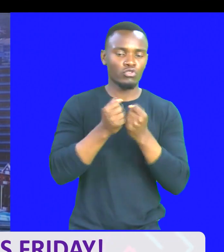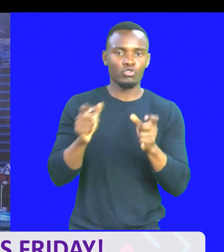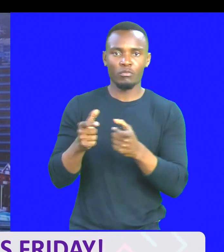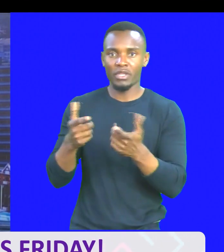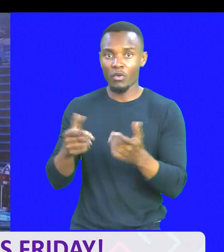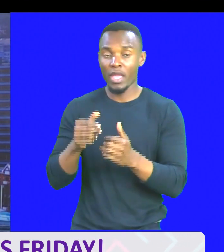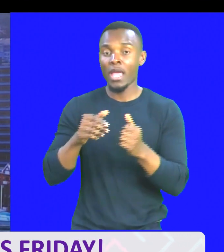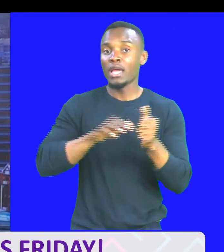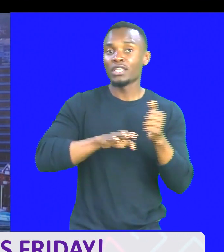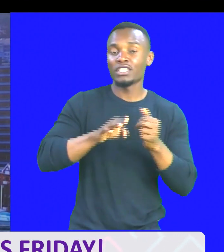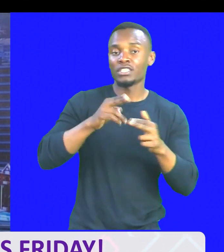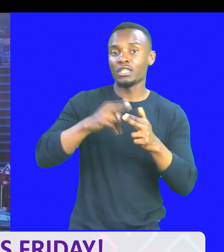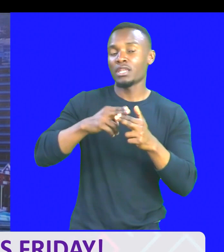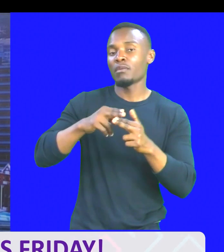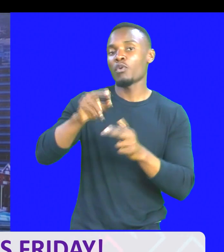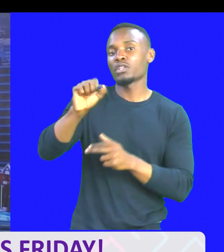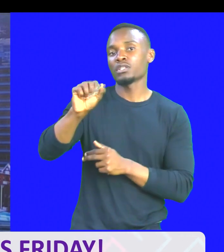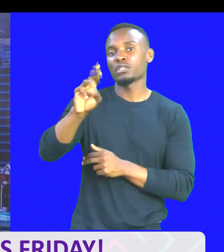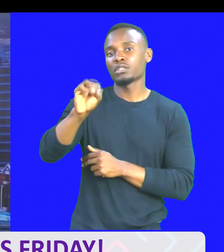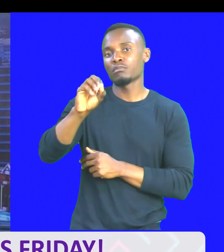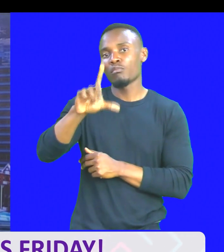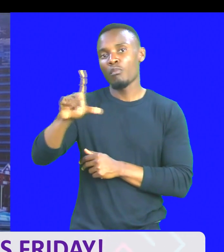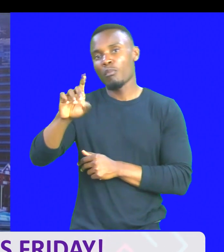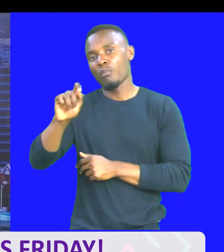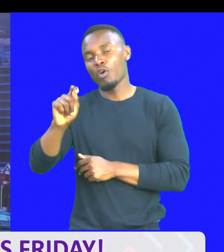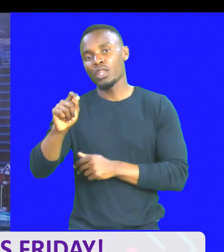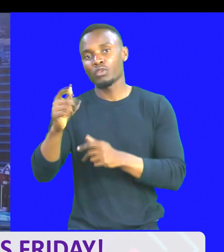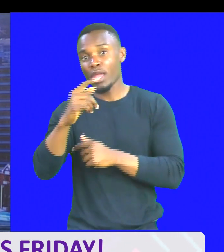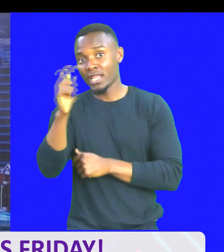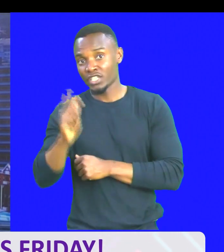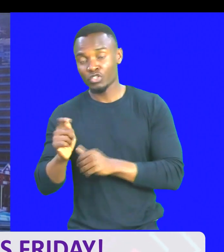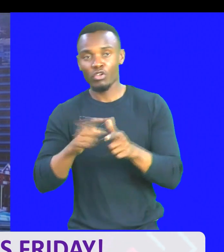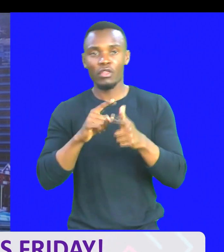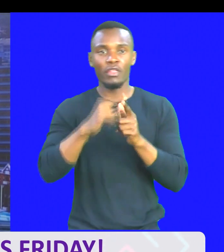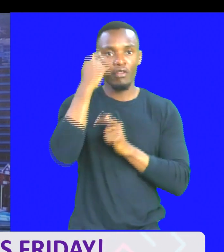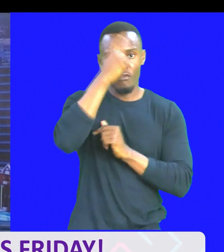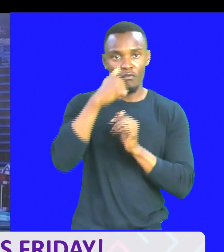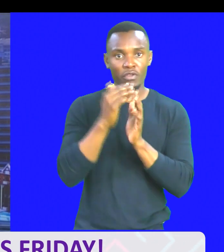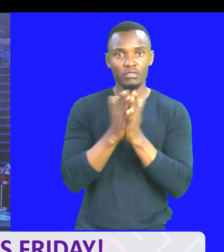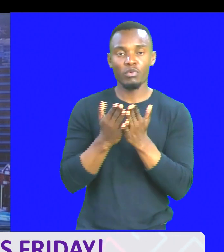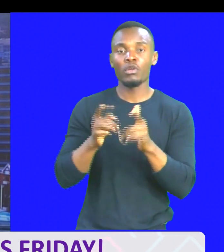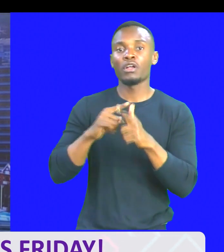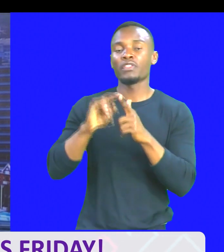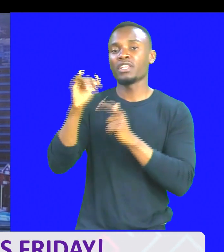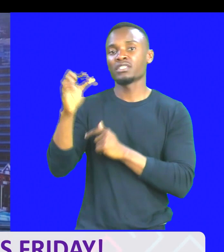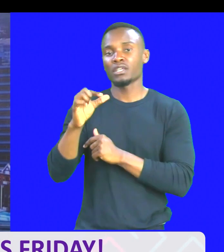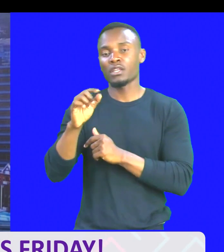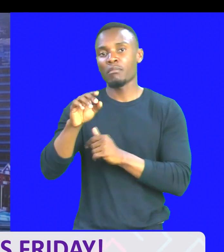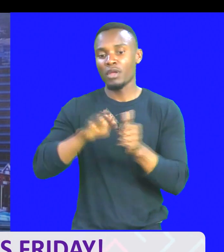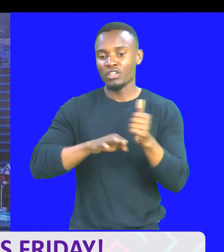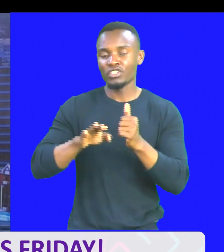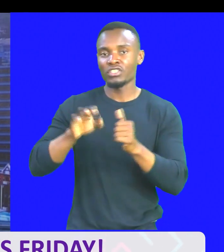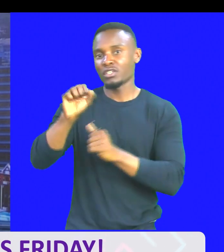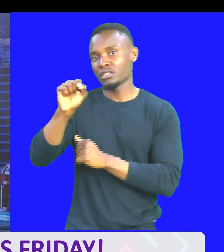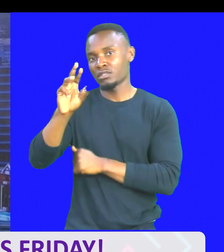At DJ Smolet, on TikTok. Then at DJ Smolet, on Facebook. Then at DJ Smolet, on Instagram. Nita kuwa ni Fritz na sana.